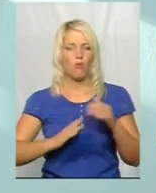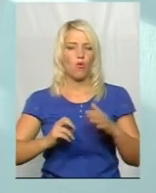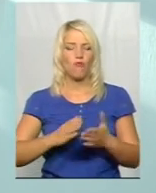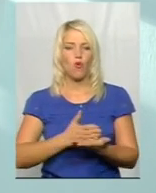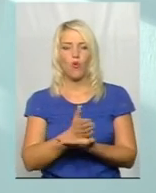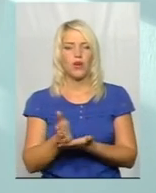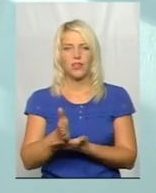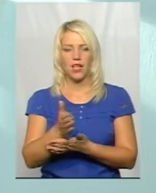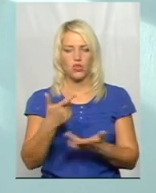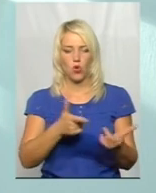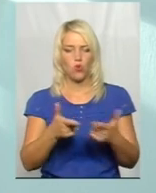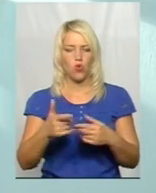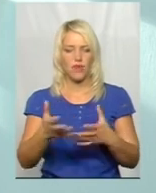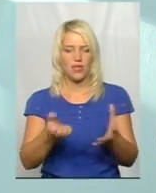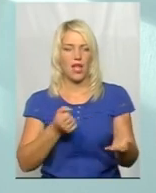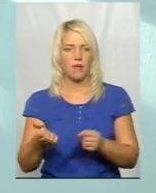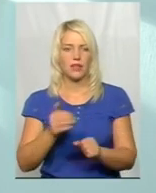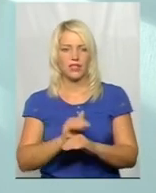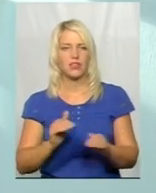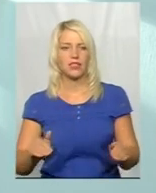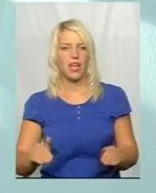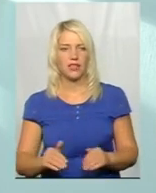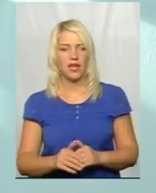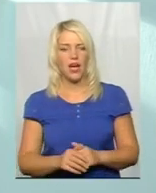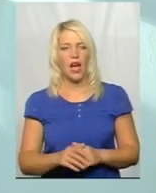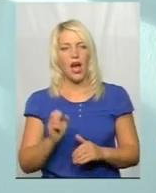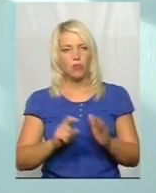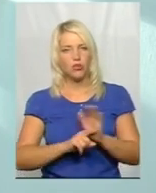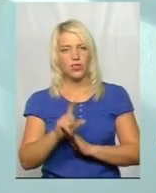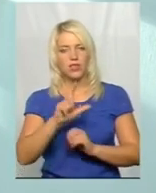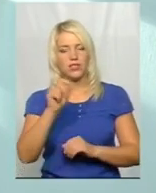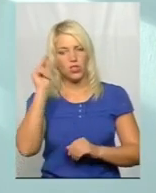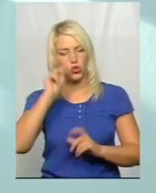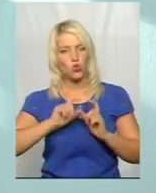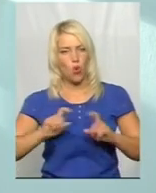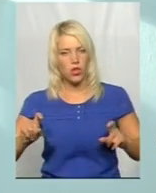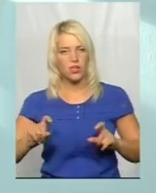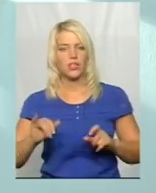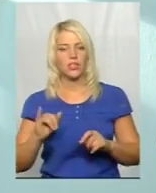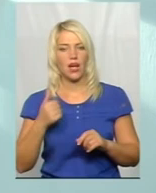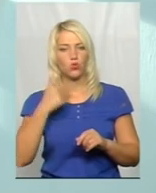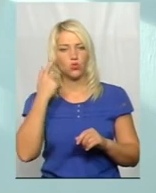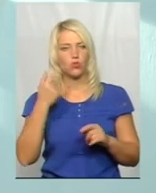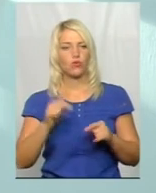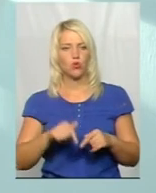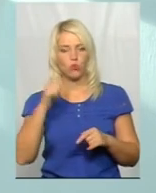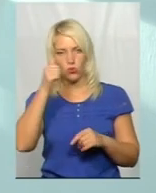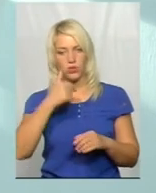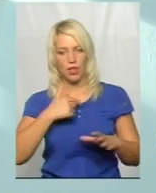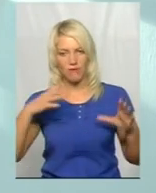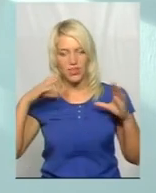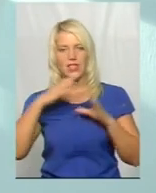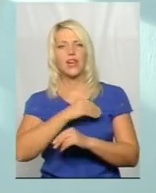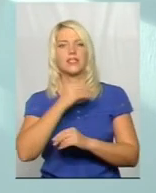готових набраних дітей професійно-технічного навчального закладу, починаючи з школи. І я думаю, що в цьому році нам це вдасться, тому